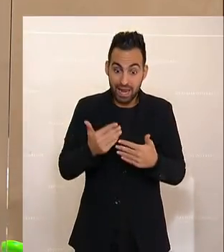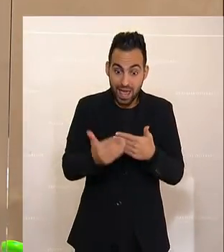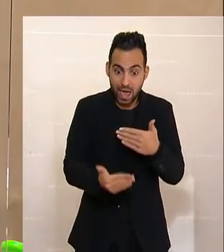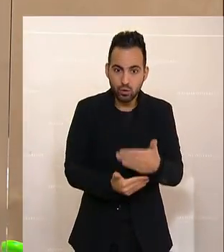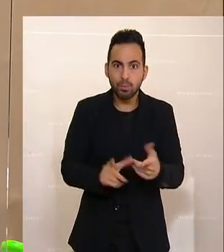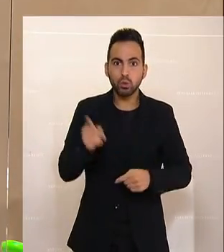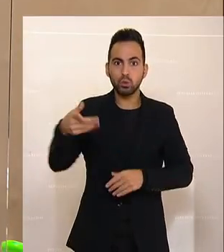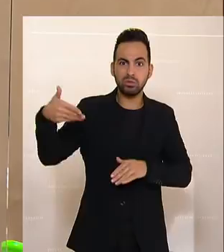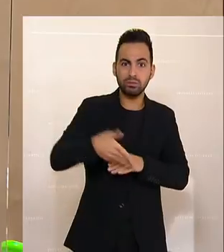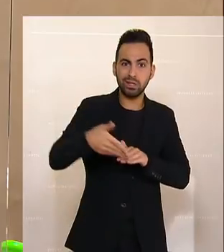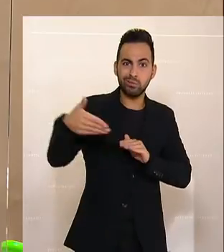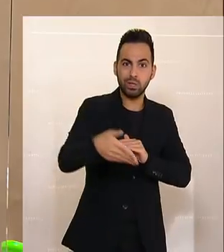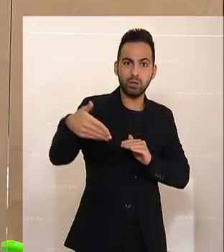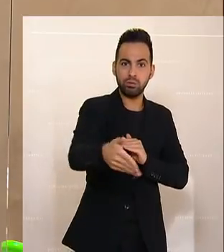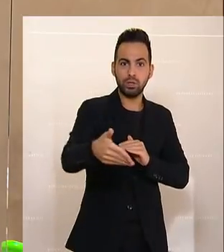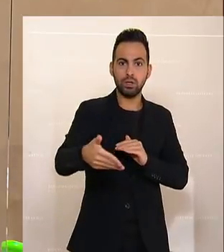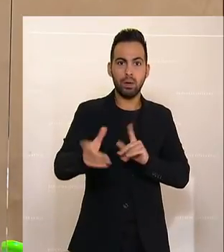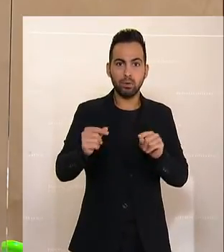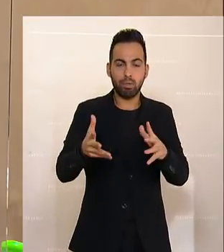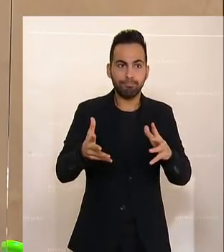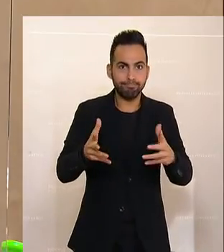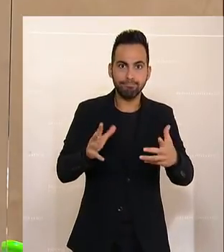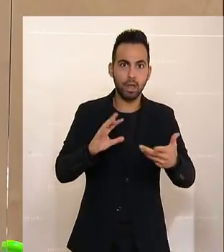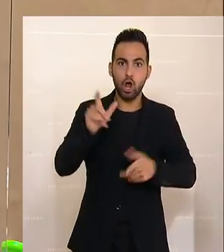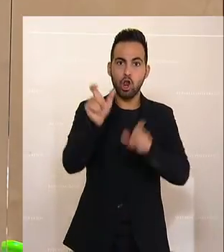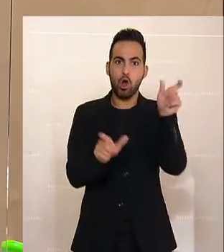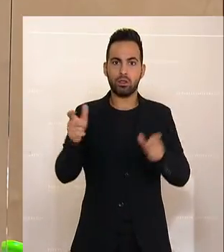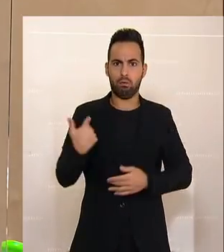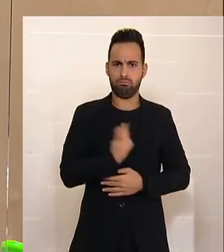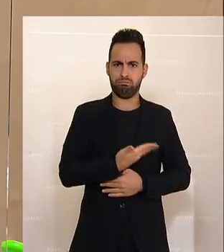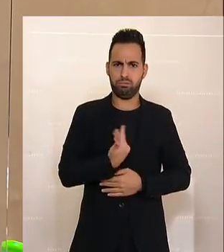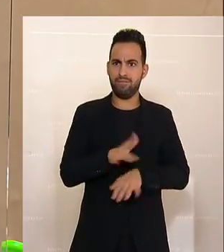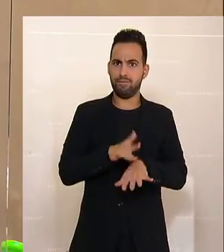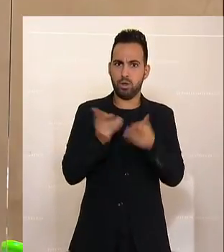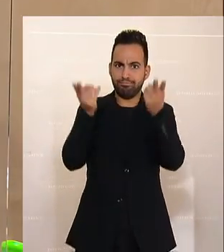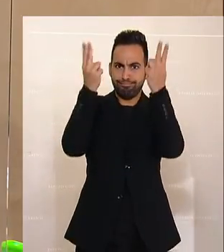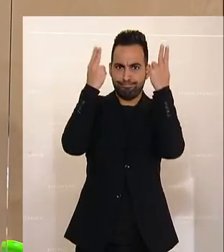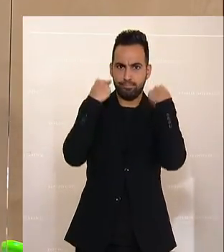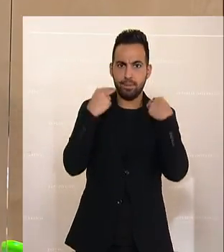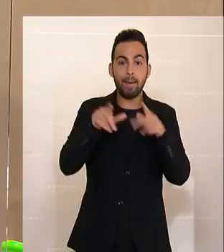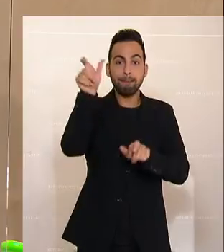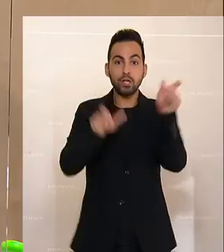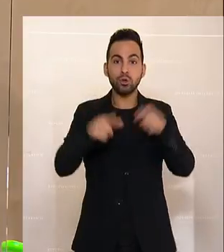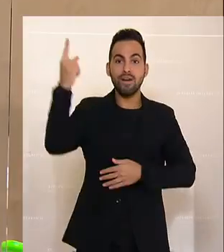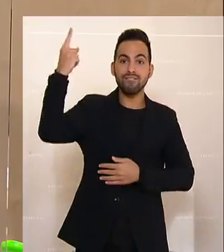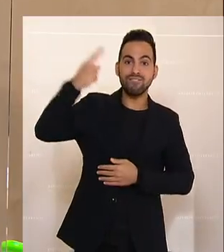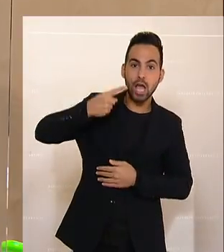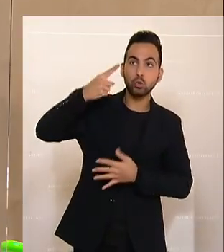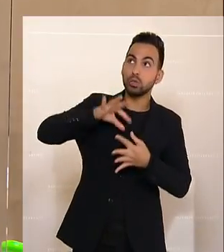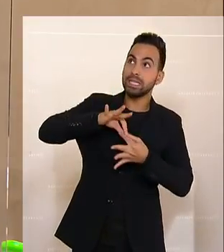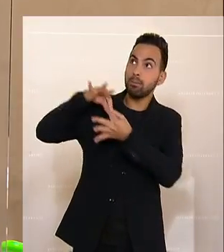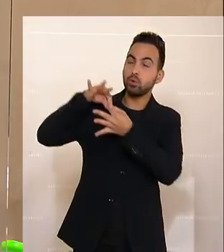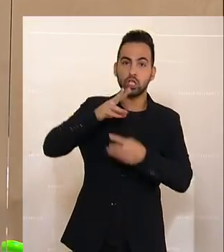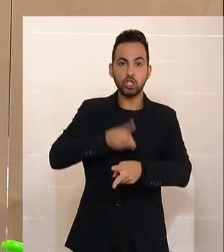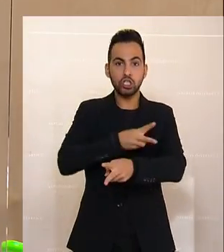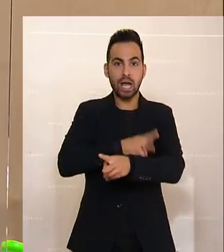damit Steine in den Weg. Sie verunsichern, die Leute fühlen sich eingeschüchtert. Das sind doch weisungsgebundene Staatsanwältinnen und